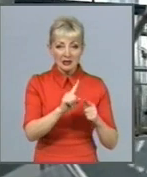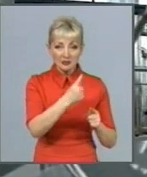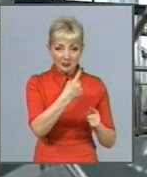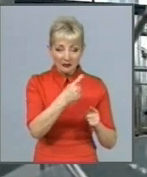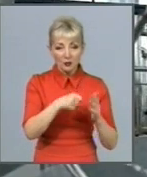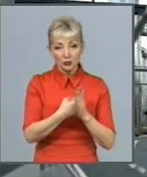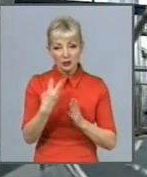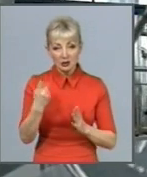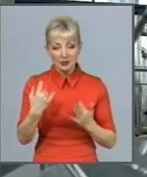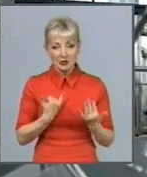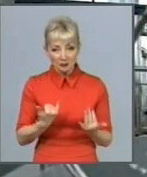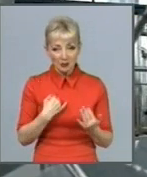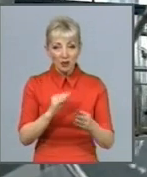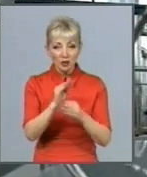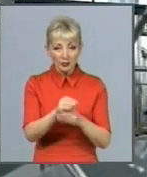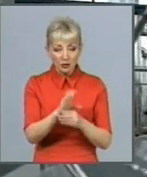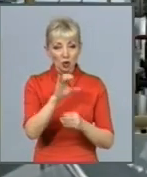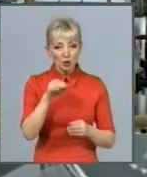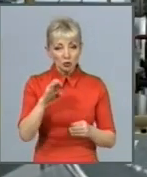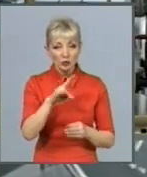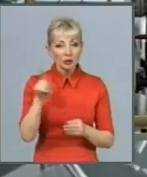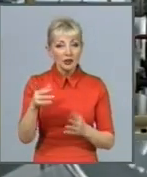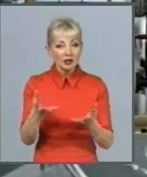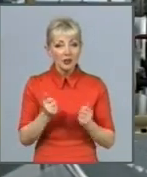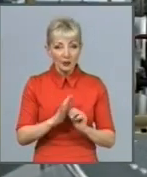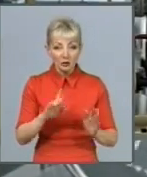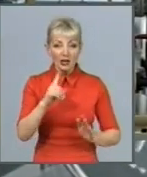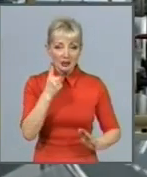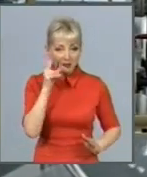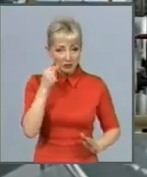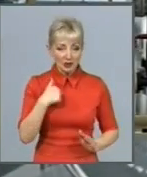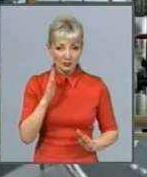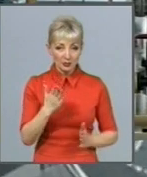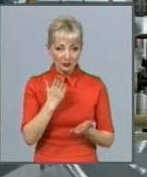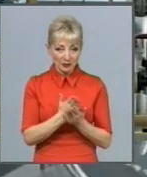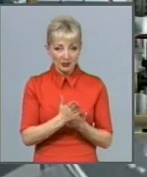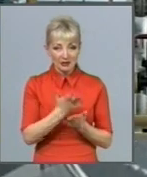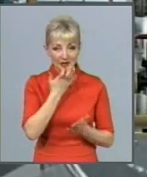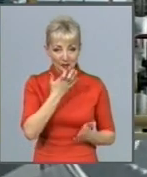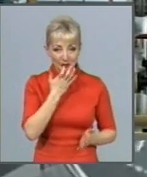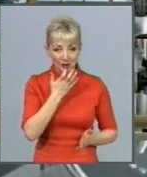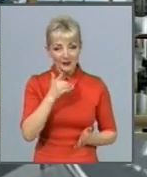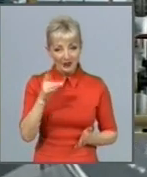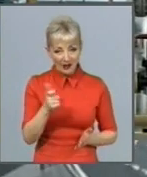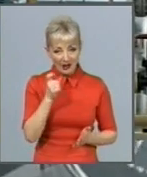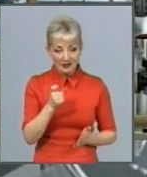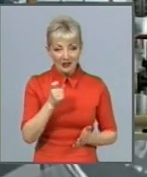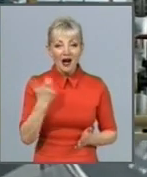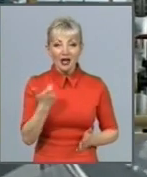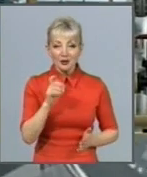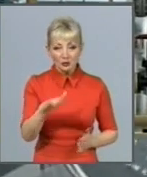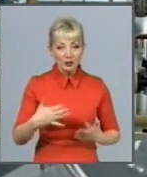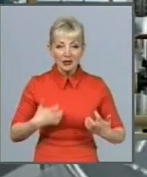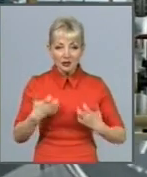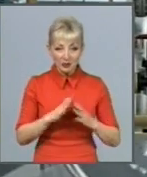ту суму, яку вони не дополучили, і з 1 числа ми будемо мати лимити. Тобто харківчані пусть не переживають. Просто НАК «Нафтогаз України»